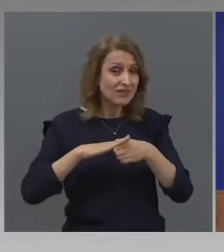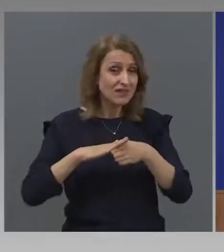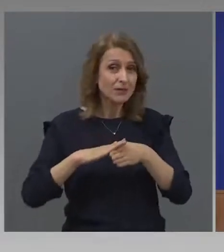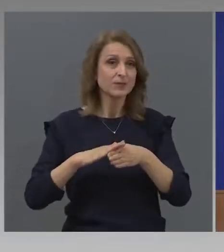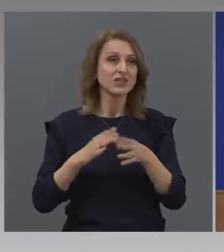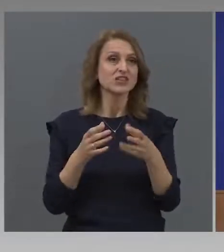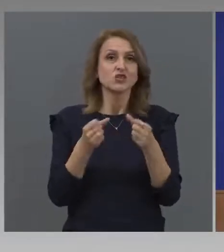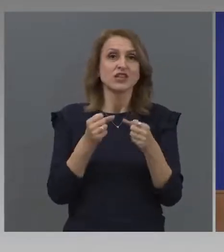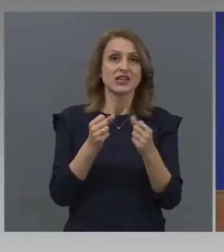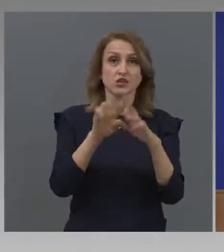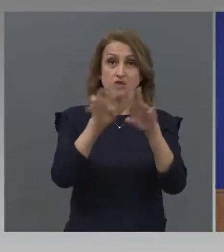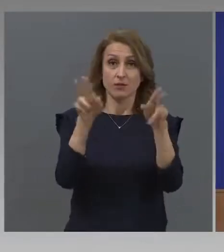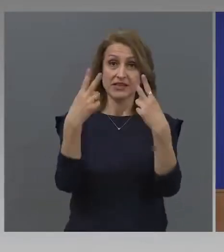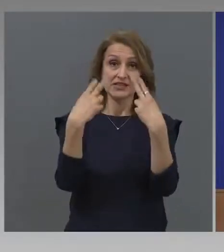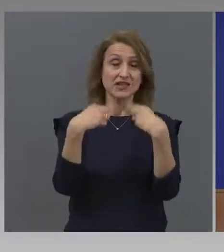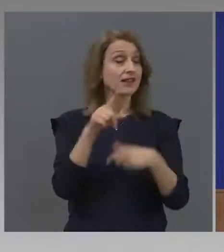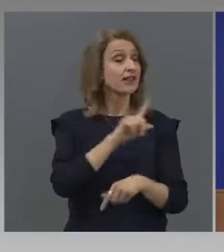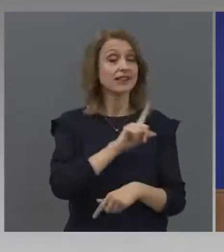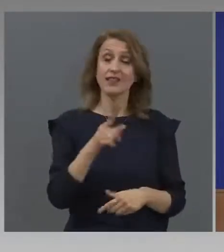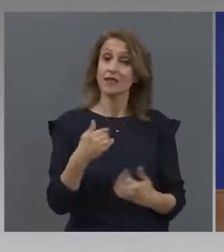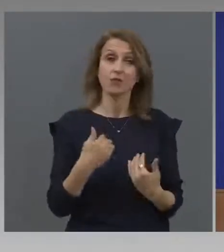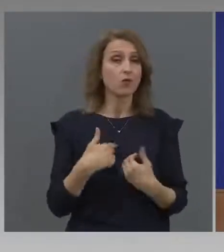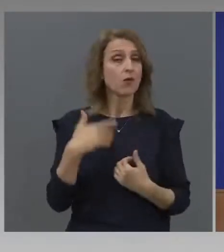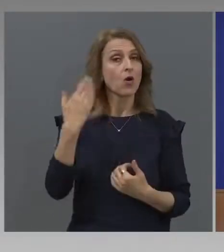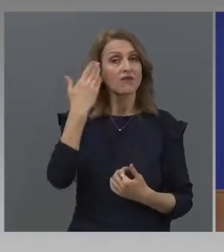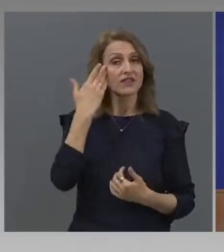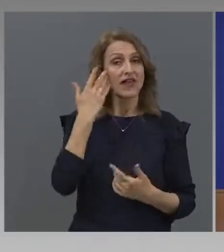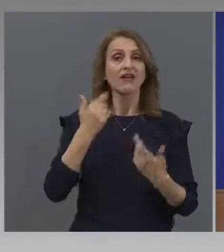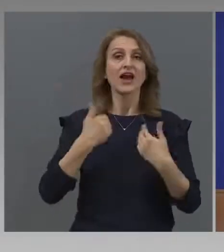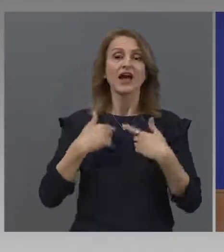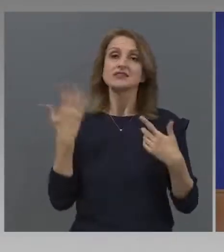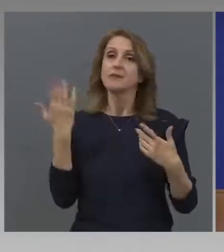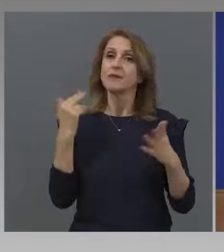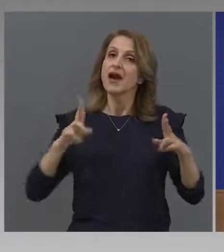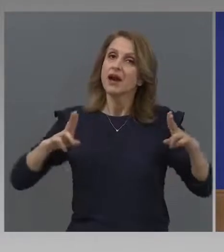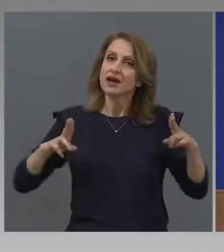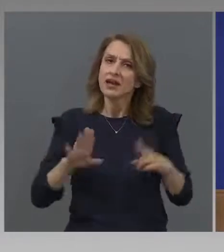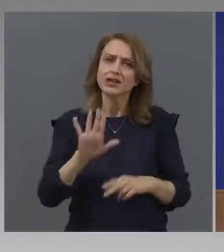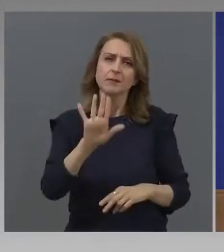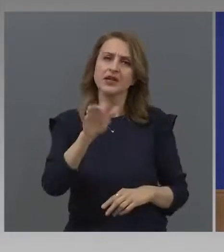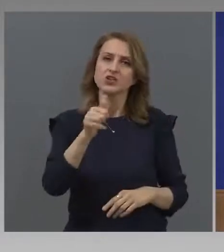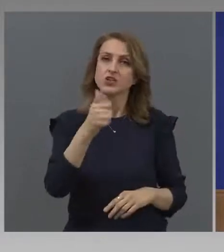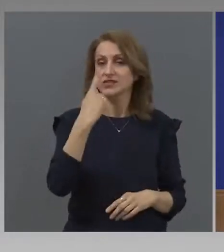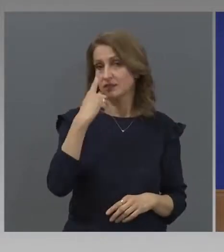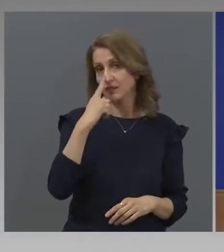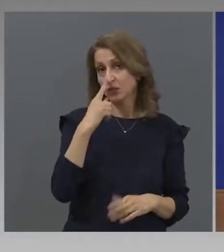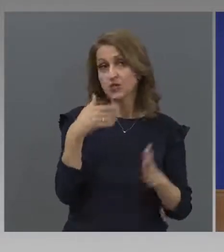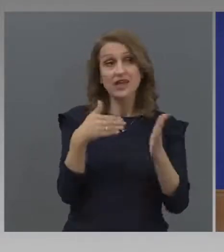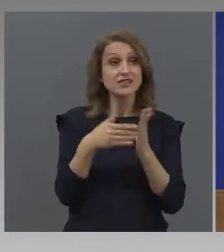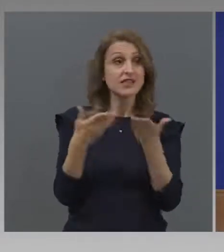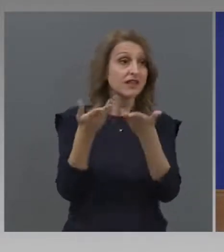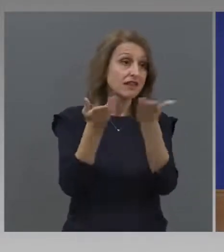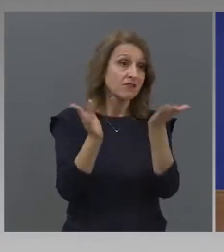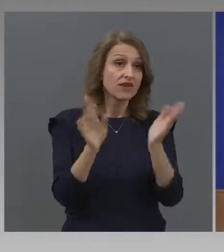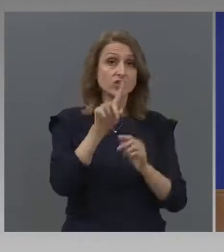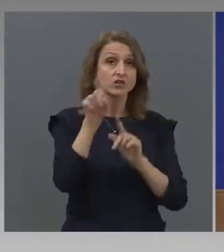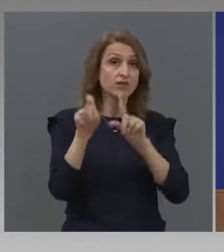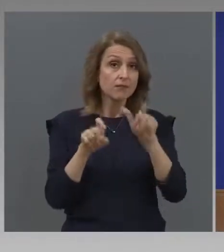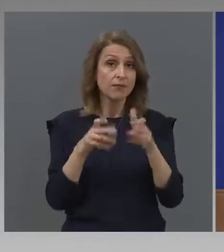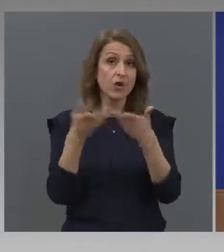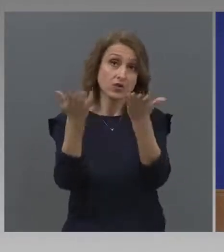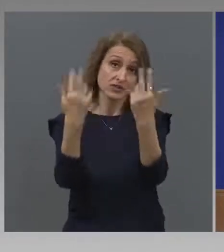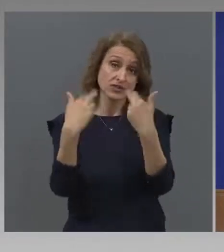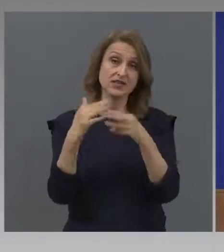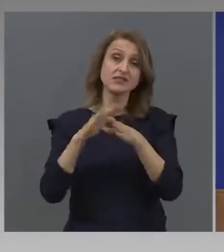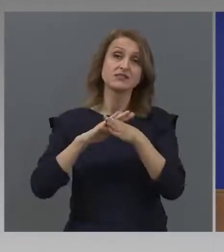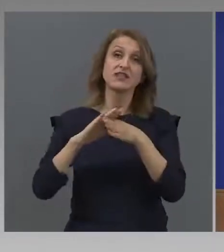че задържахме зрителите, не по моя вина. Аз бях кратък, в рамките на 5-6 минути. Заради вашите въпроси държите зрителите.